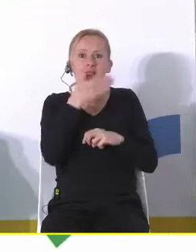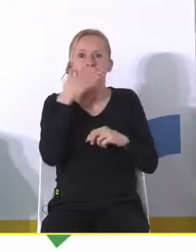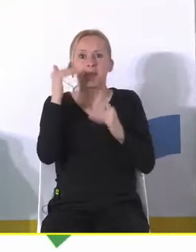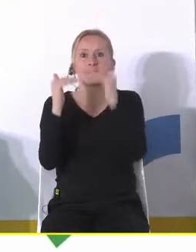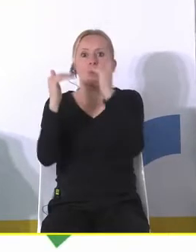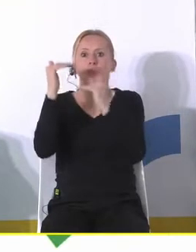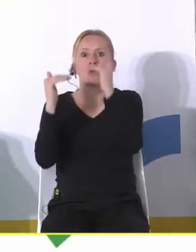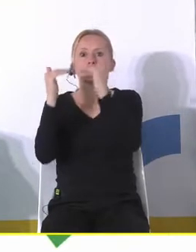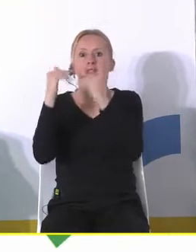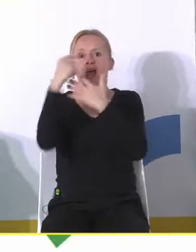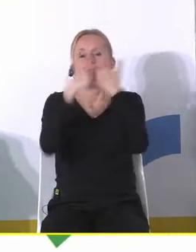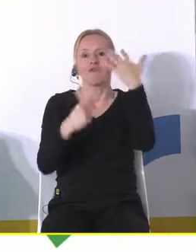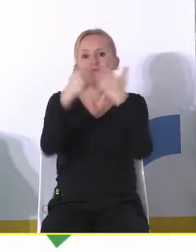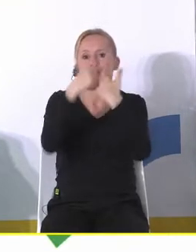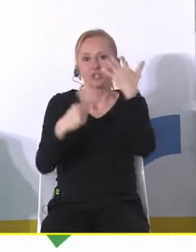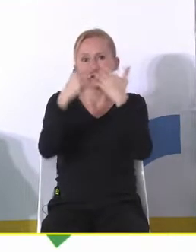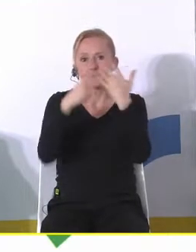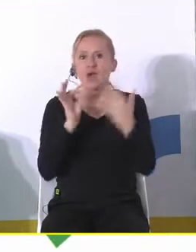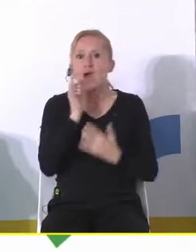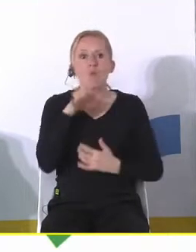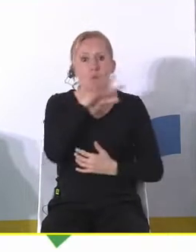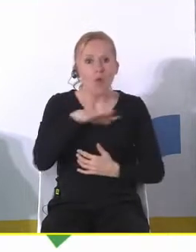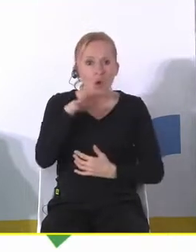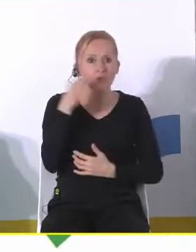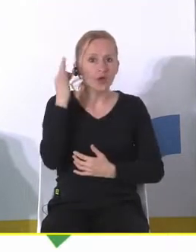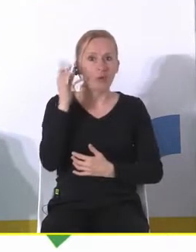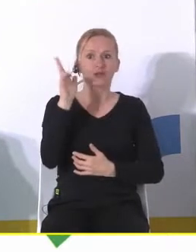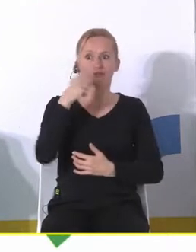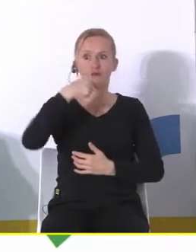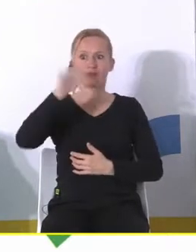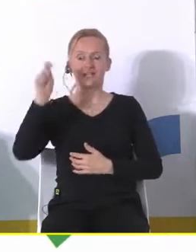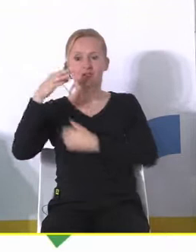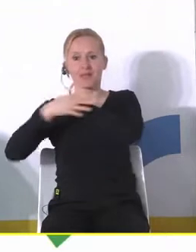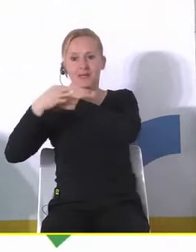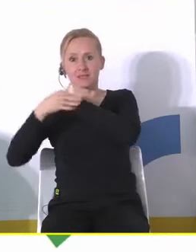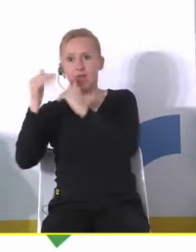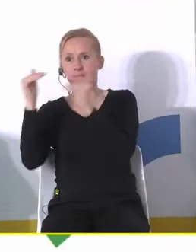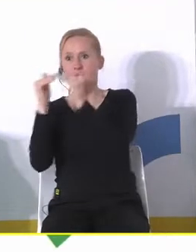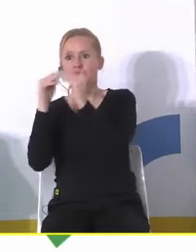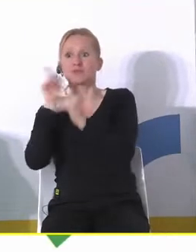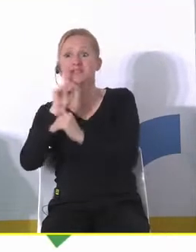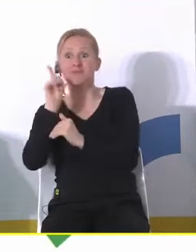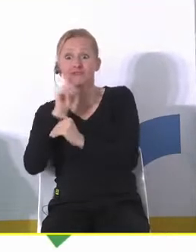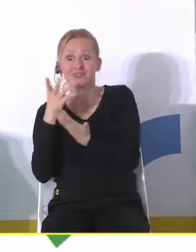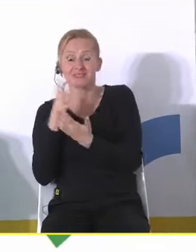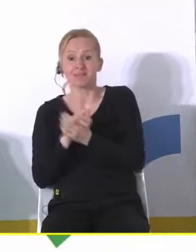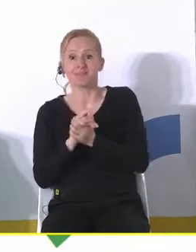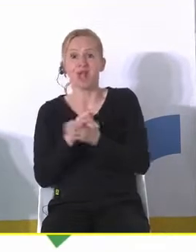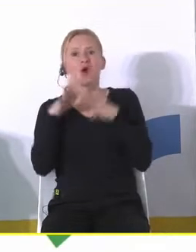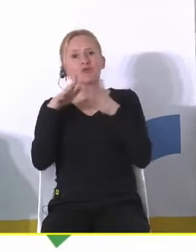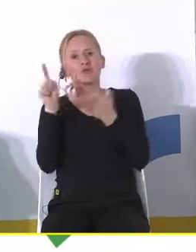nieproporcjonalnej liczbie młodych kobiet i młodych mężczyzn wyjeżdżających na studia współczynnik skolaryzacji który oczywiście wielkim